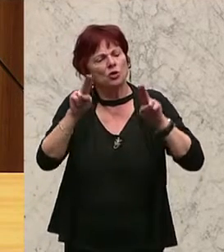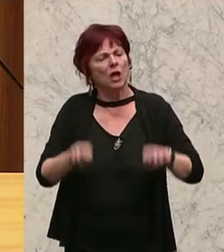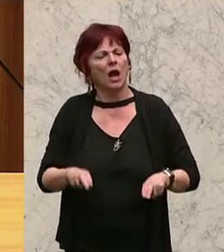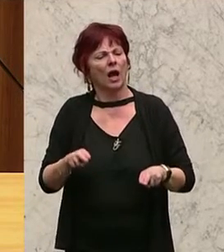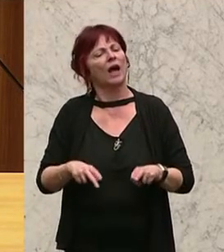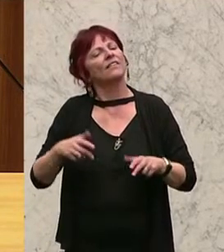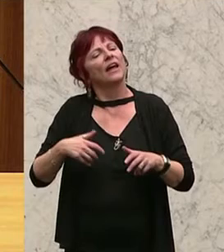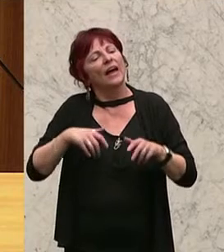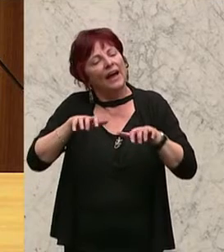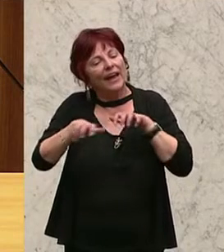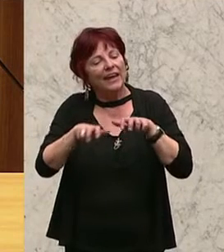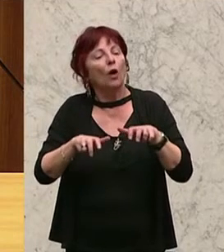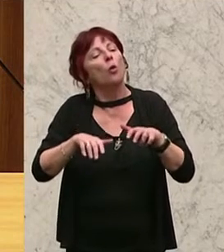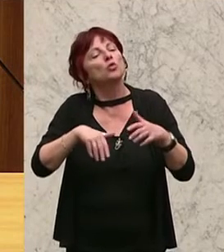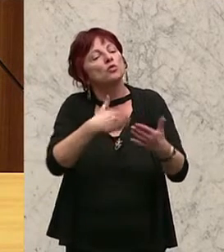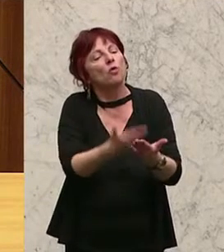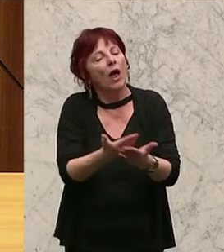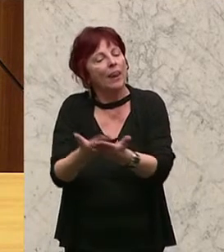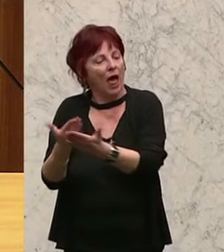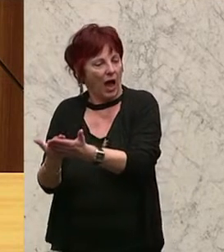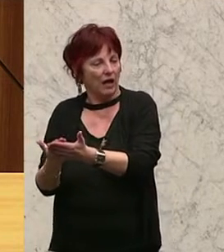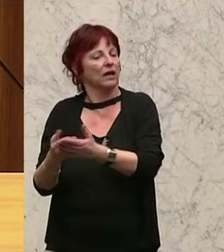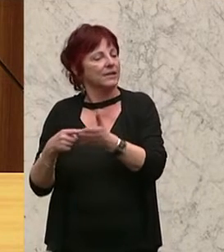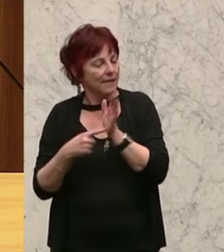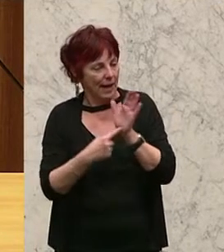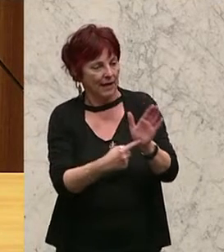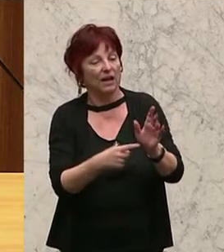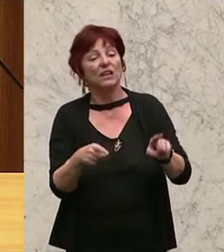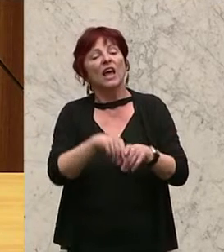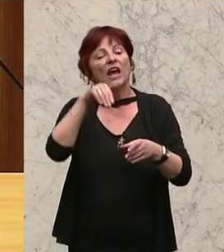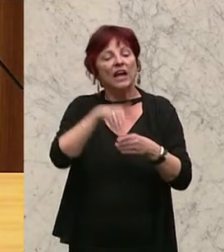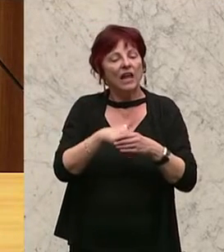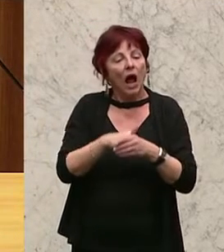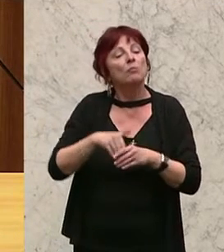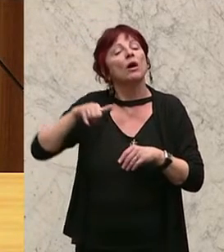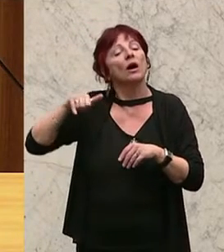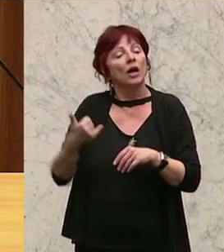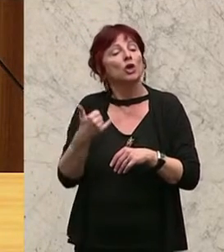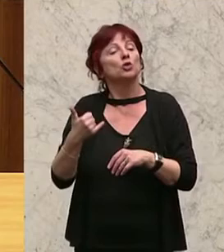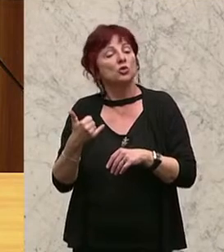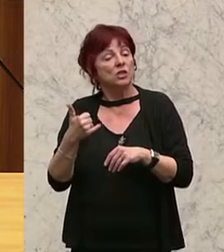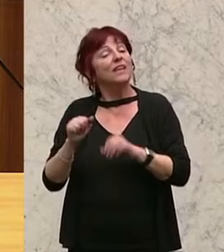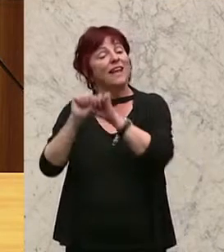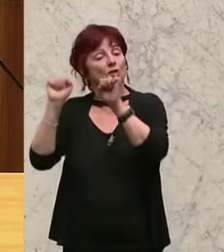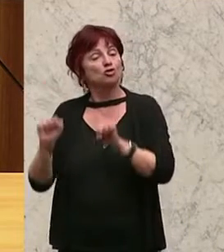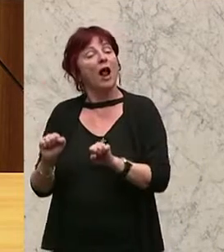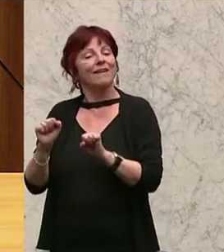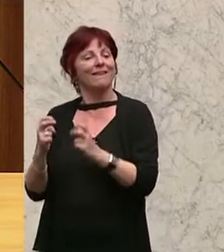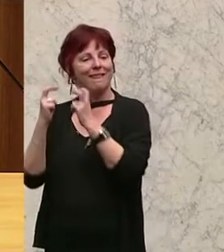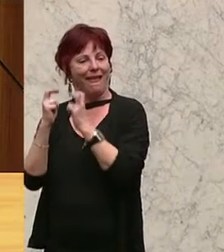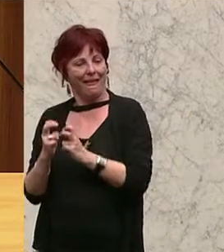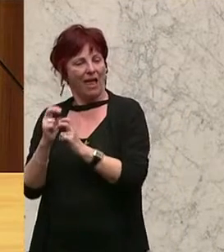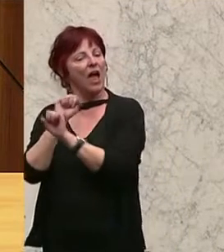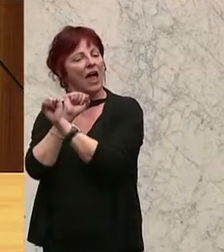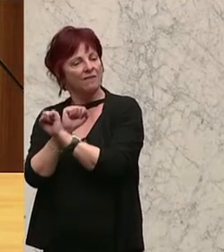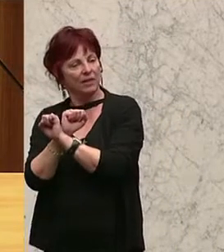zuzuleiten, welche die Einbeziehung der Insassen von Justizanstalten in die gesetzliche Krankenversicherung vorsieht. Da das eine